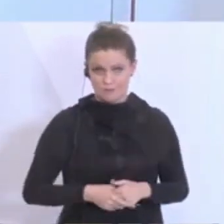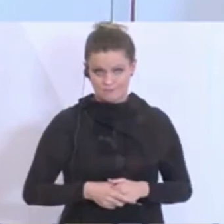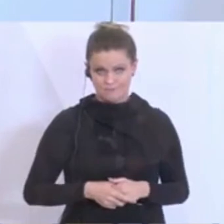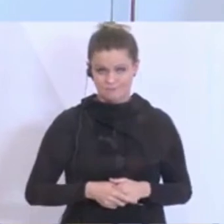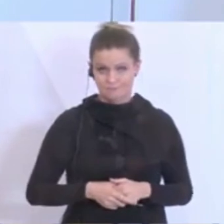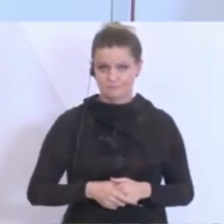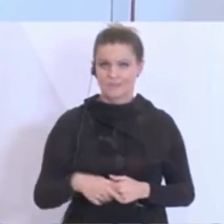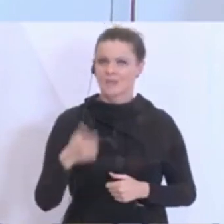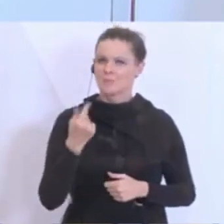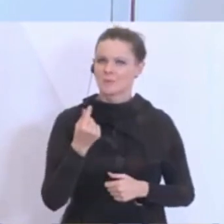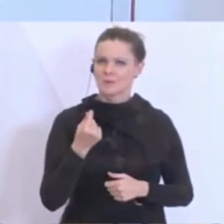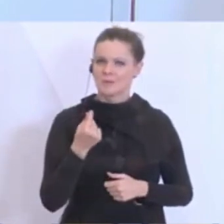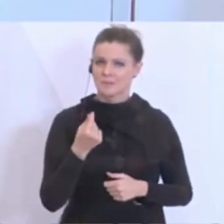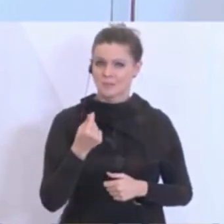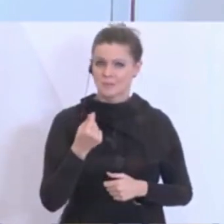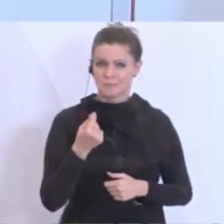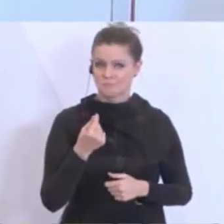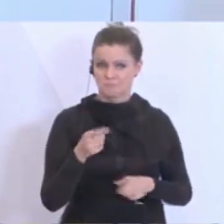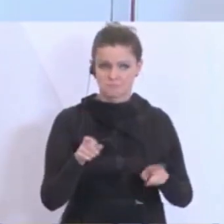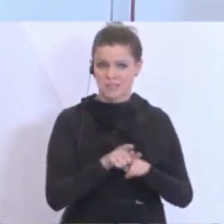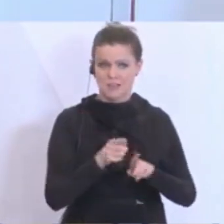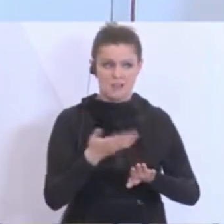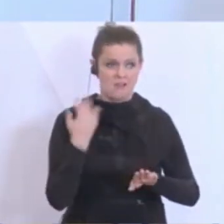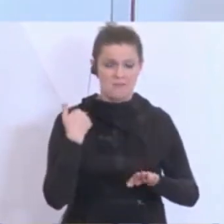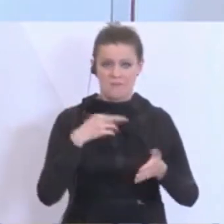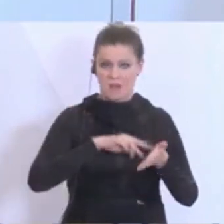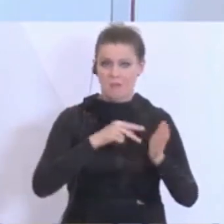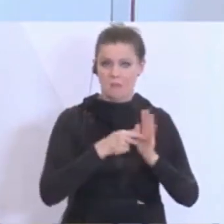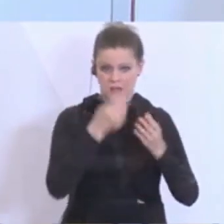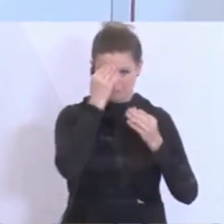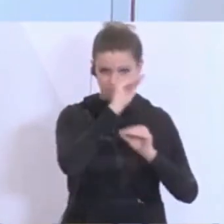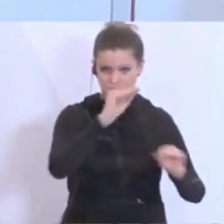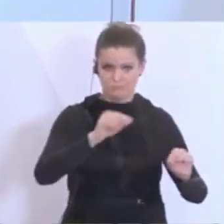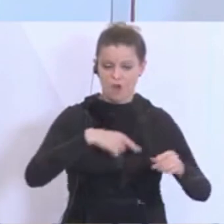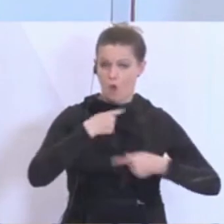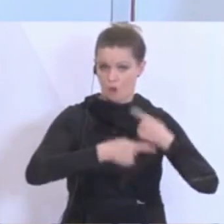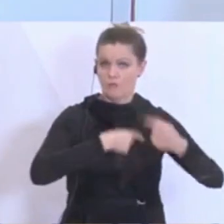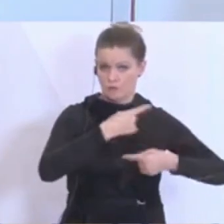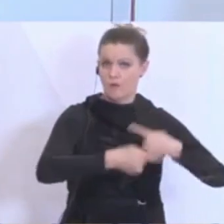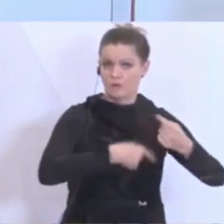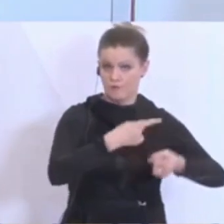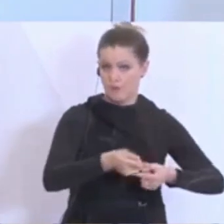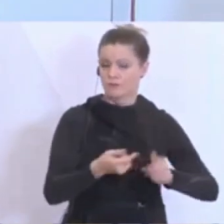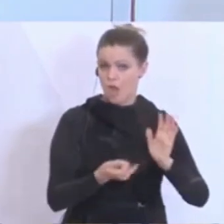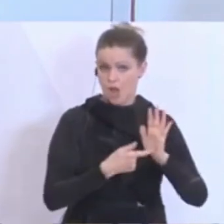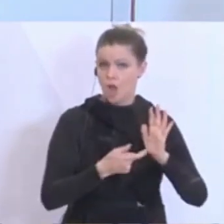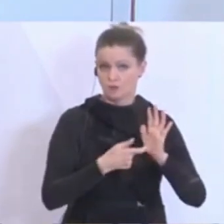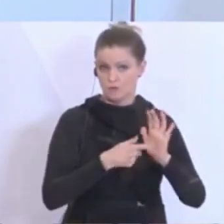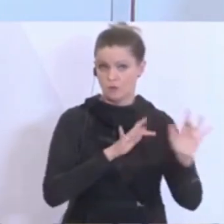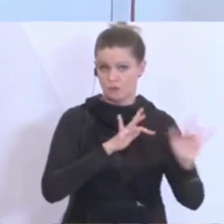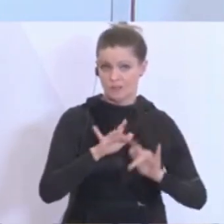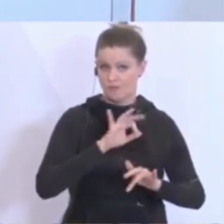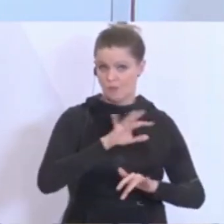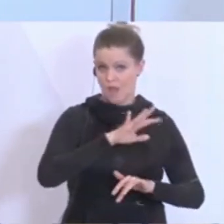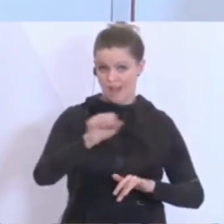Das heißt, hier ist alles genauso auf Schiene, wie wir das immer verkündet auch haben. Das ist sehr herausfordernd, wie gesagt, für